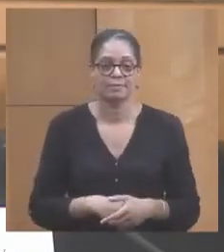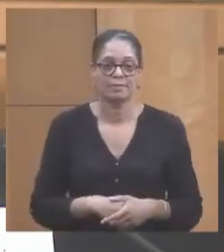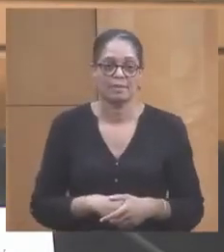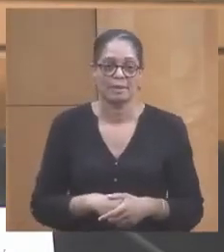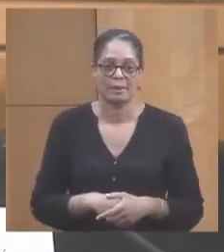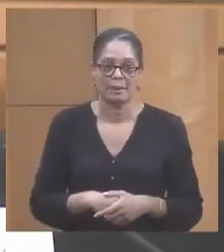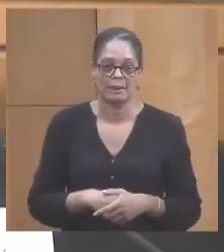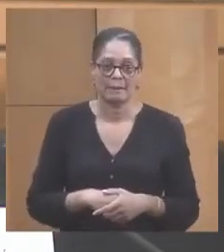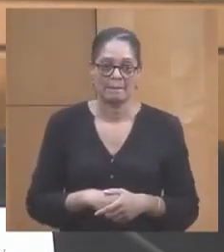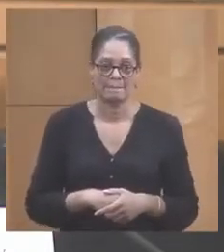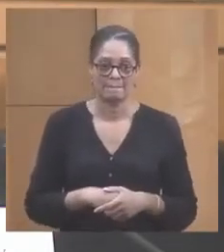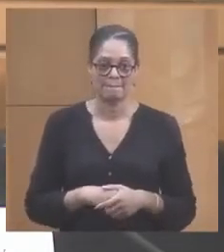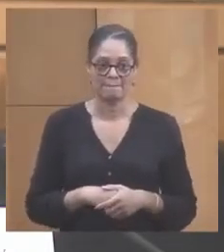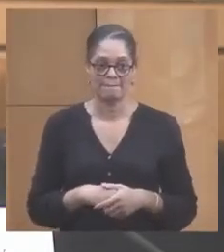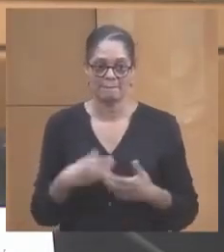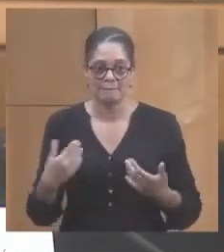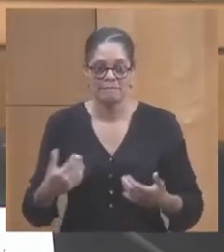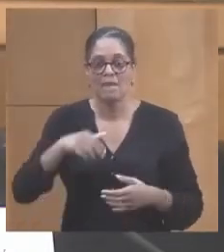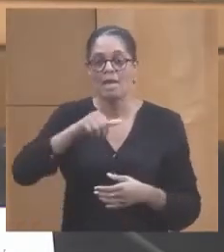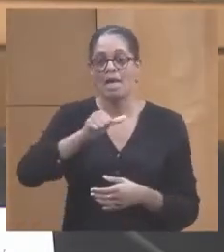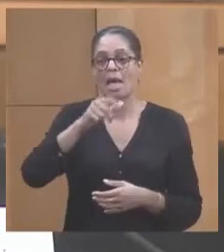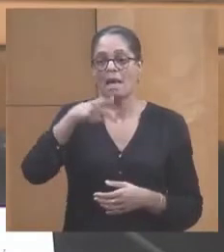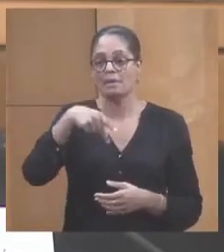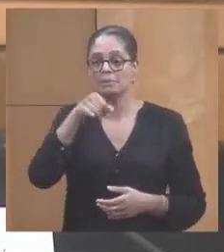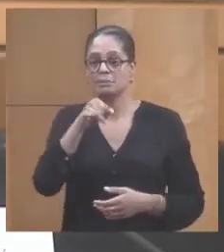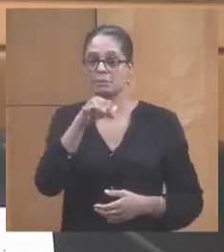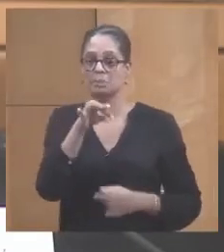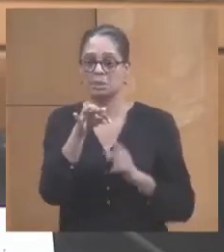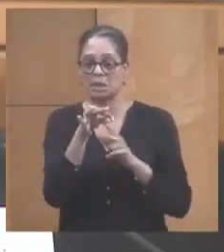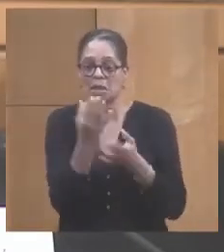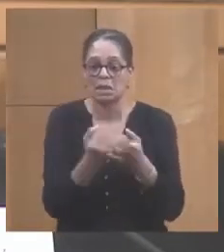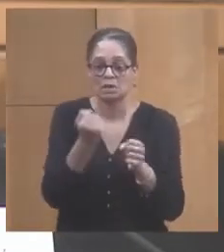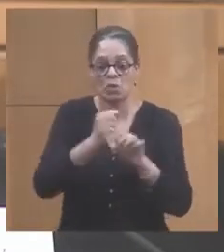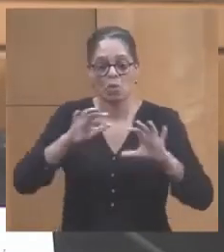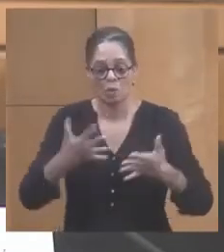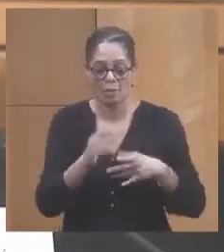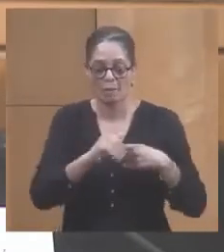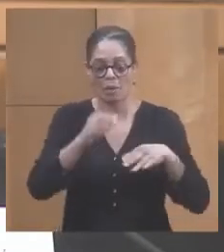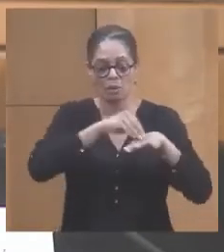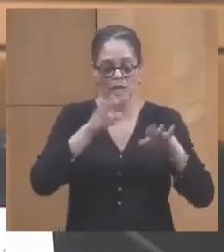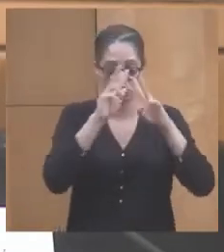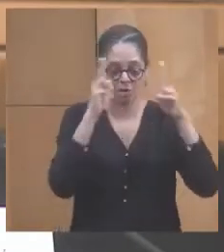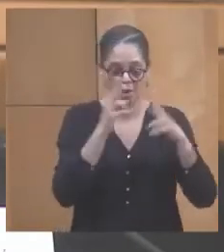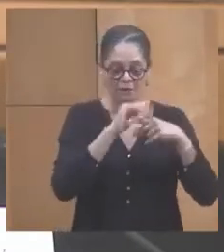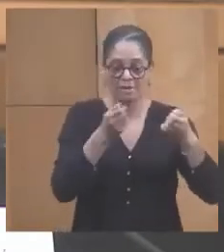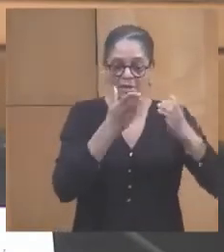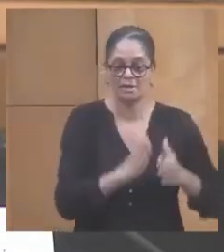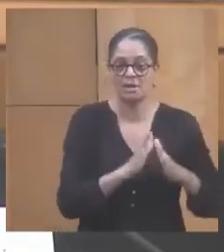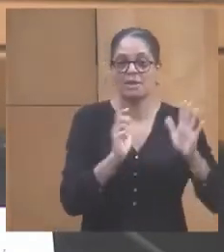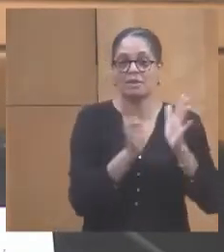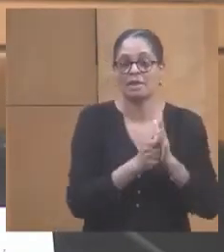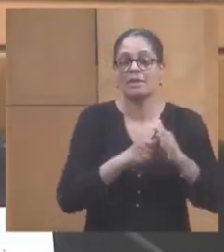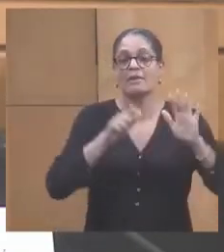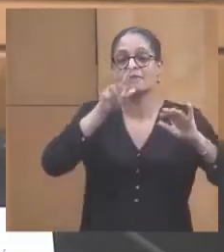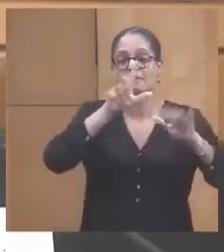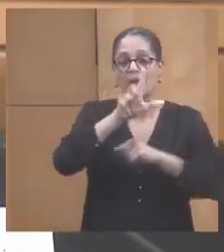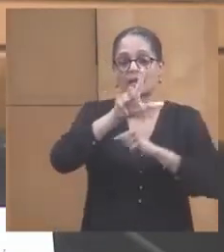mais ces appuies ont été créées par la délibération du Conseil Général en date du 28 juin 1995.